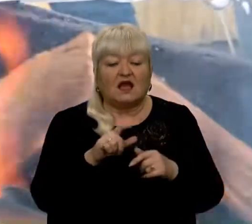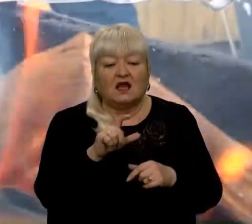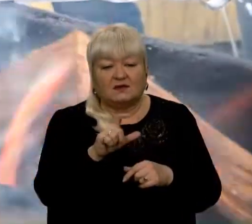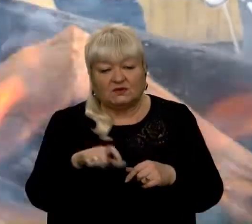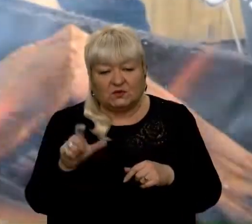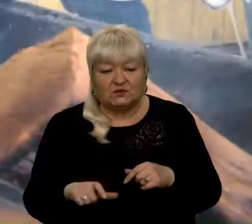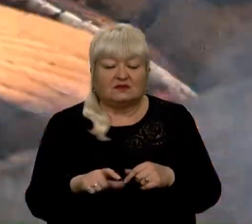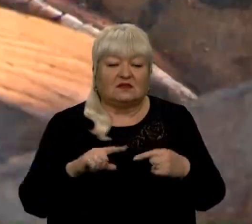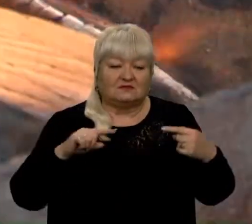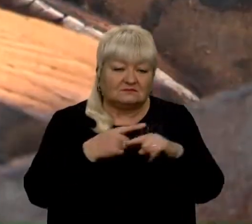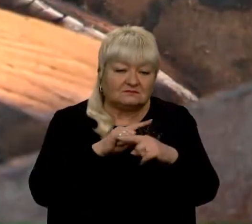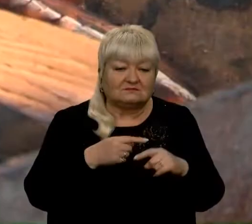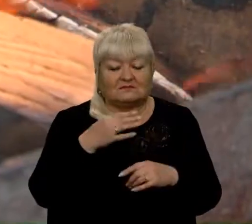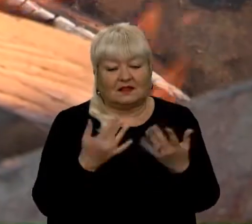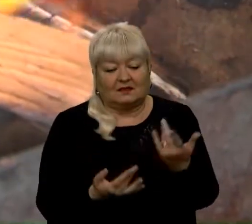досмажуються наїдки.